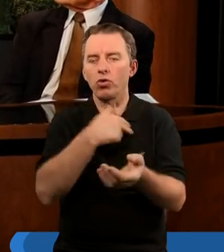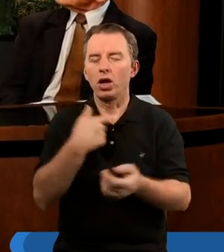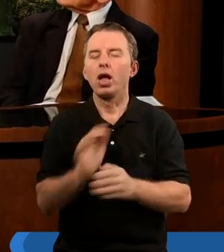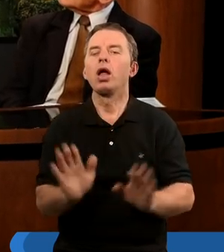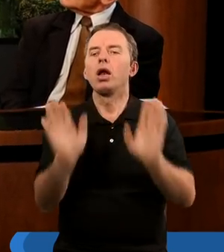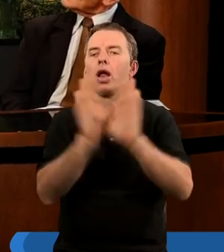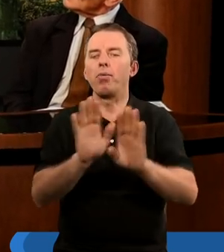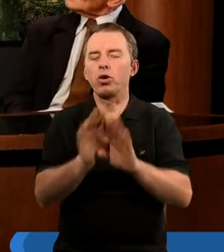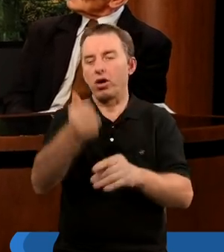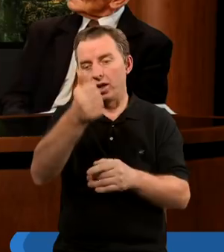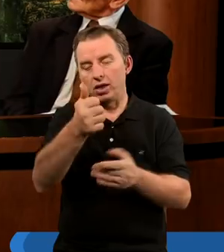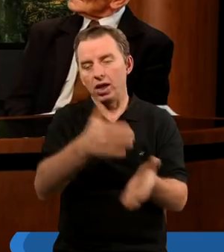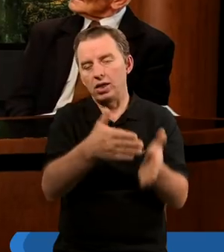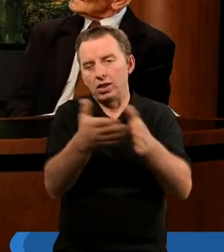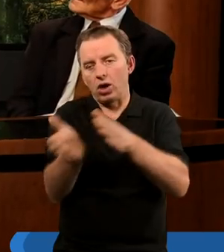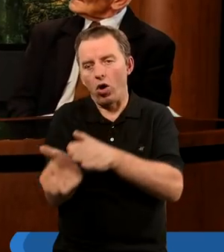Nabożeństwo z jednej strony